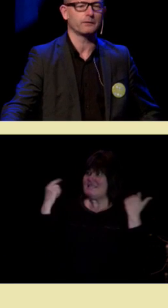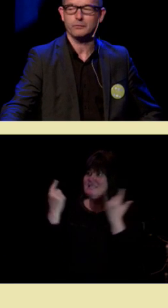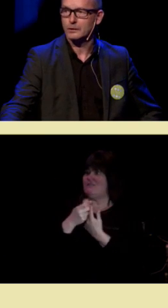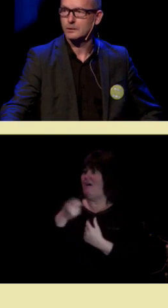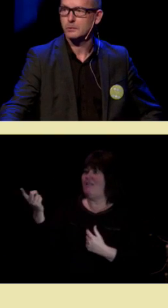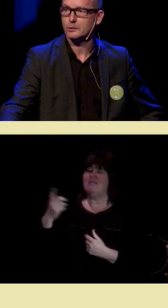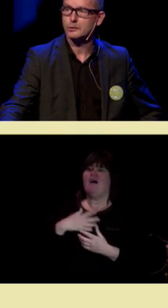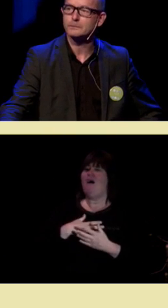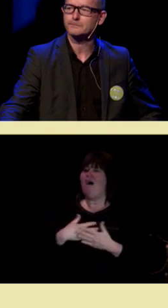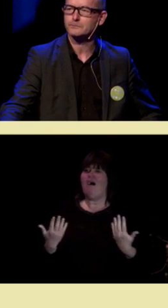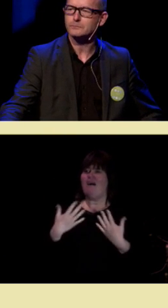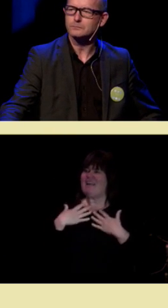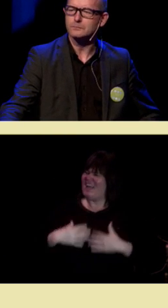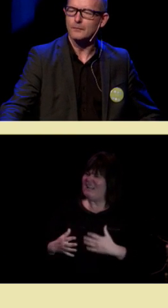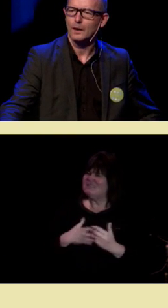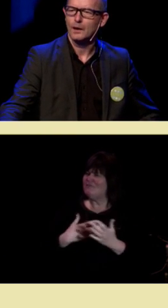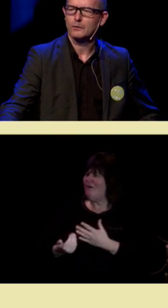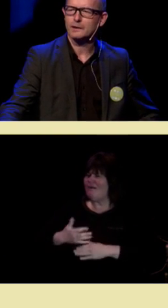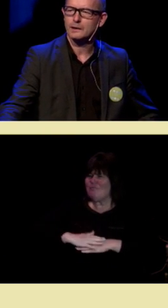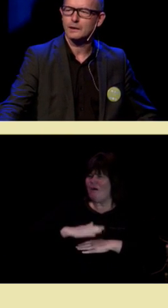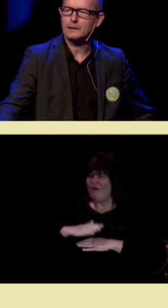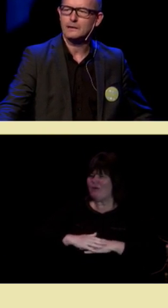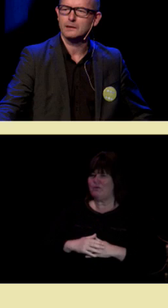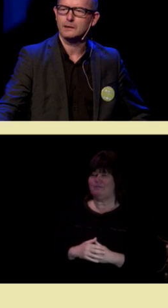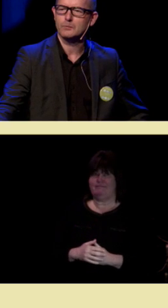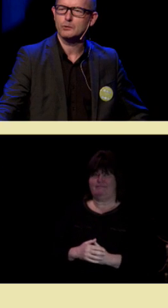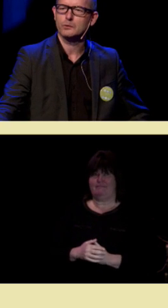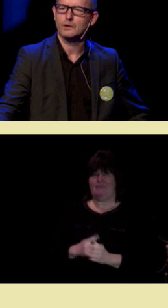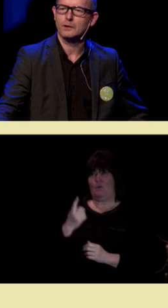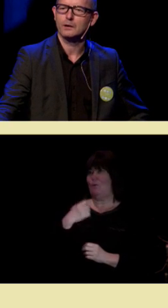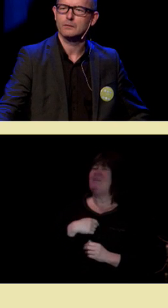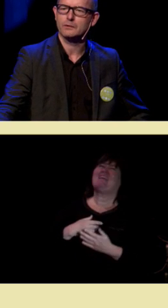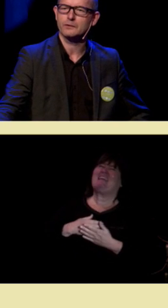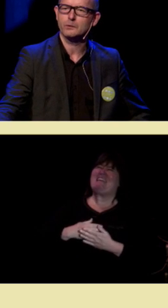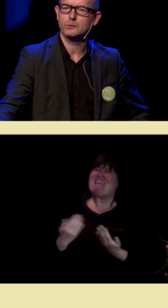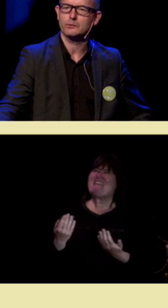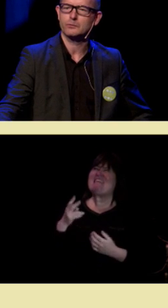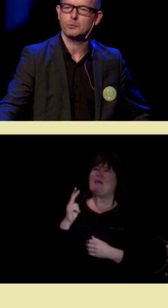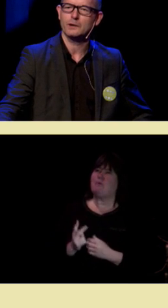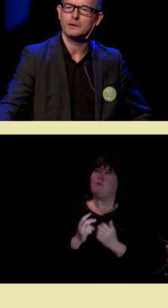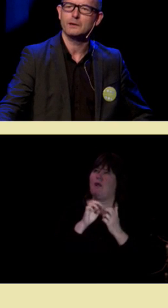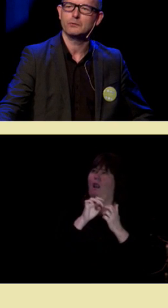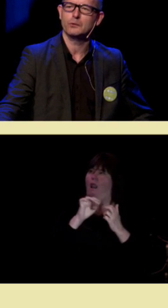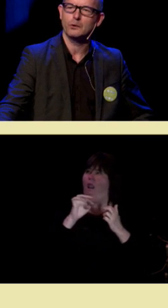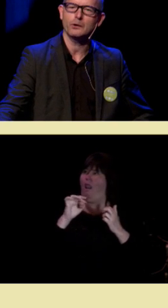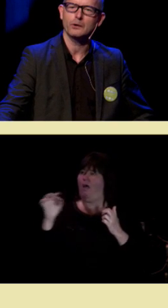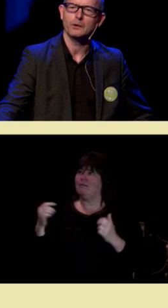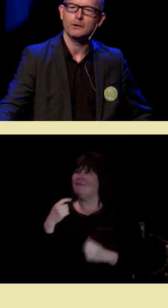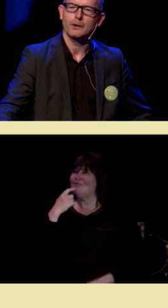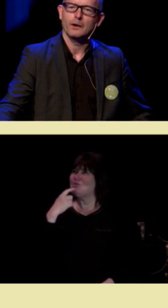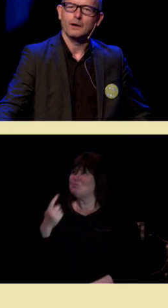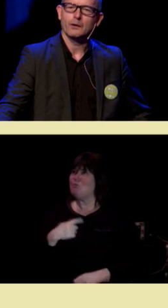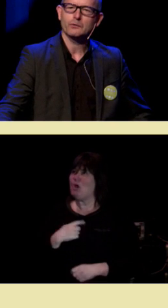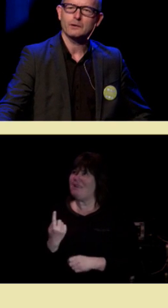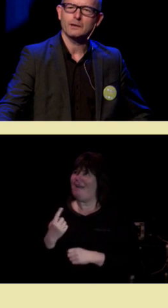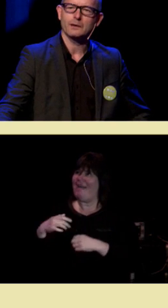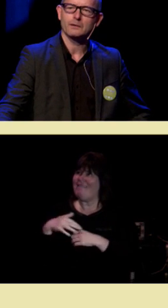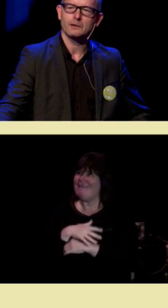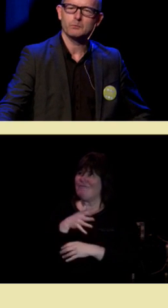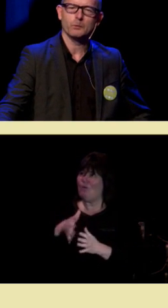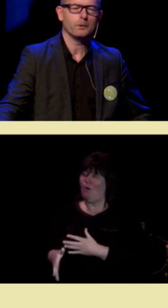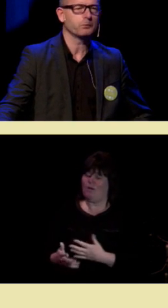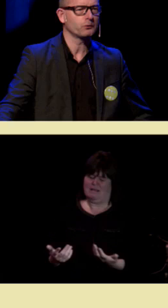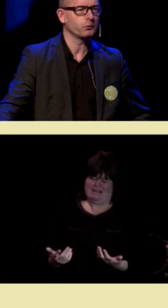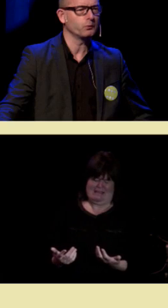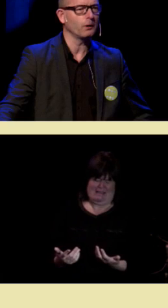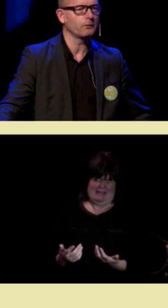helsefaglig bakgrunn. Og så tenkte jeg ikke bruke lange, vanskelige ord, og så spør de en neurolog. Og så tenkte jeg at